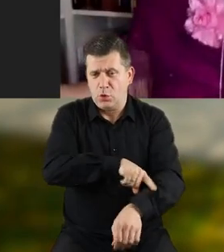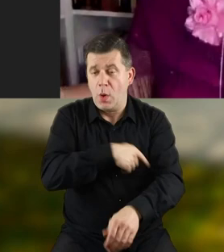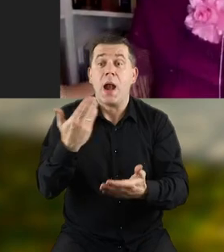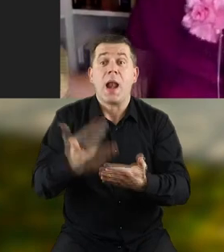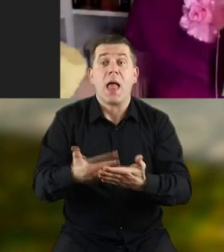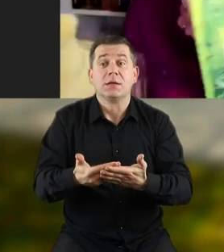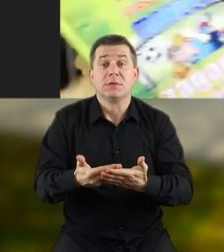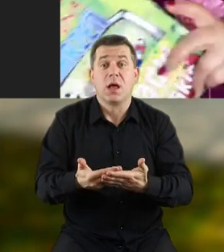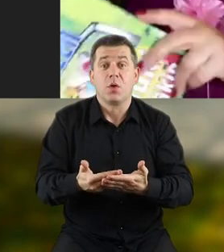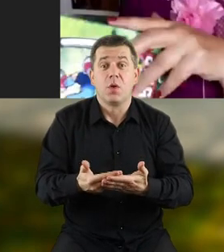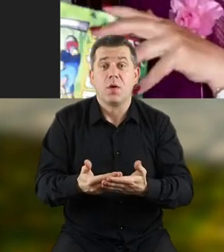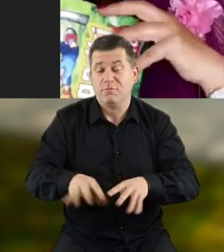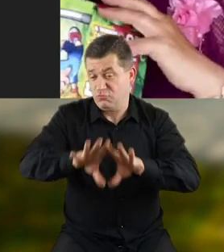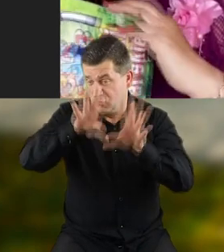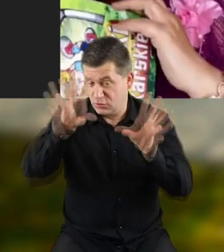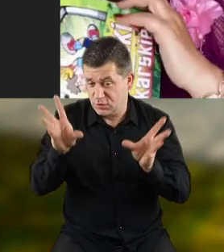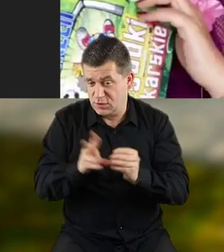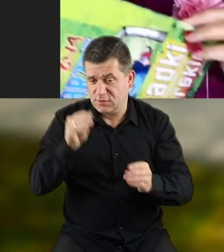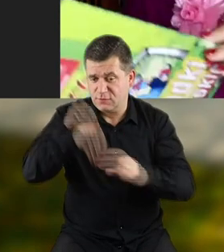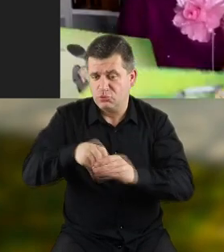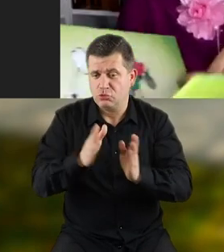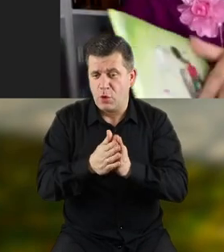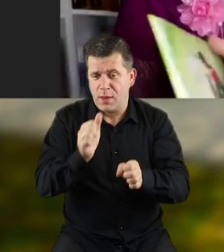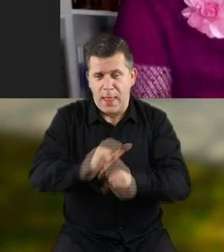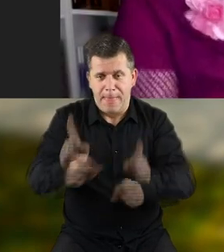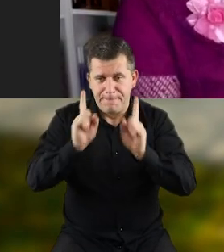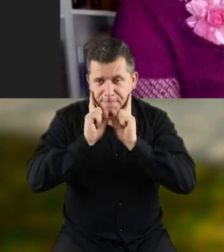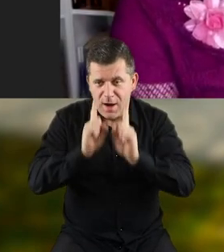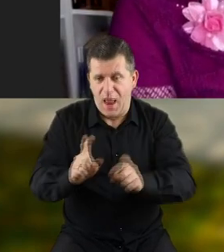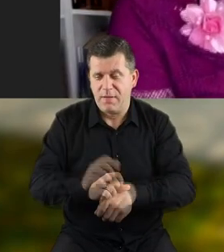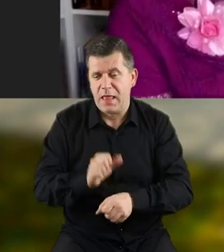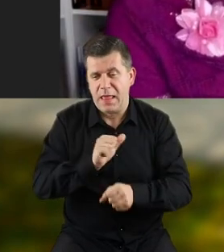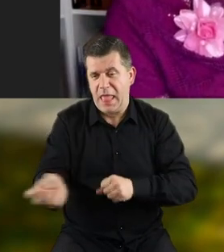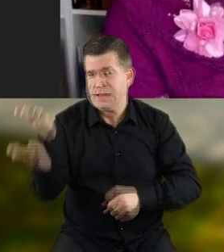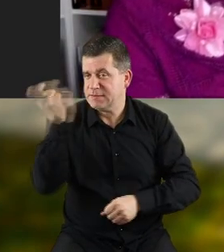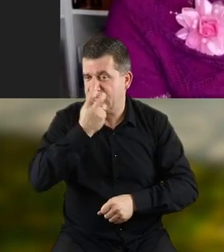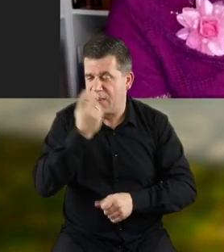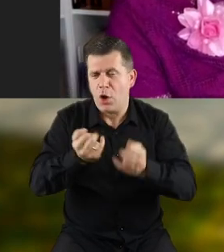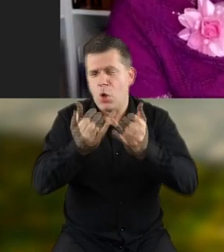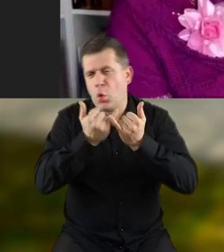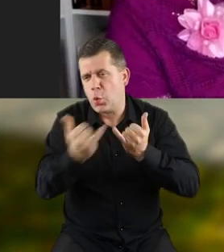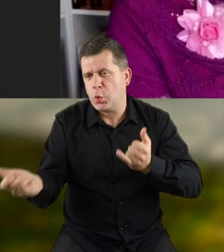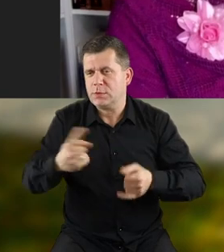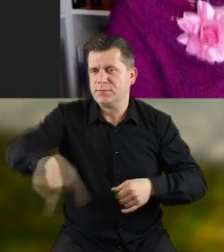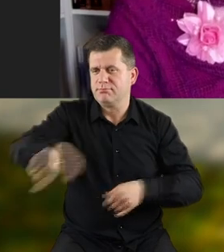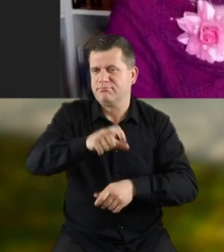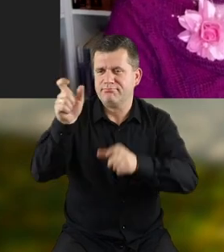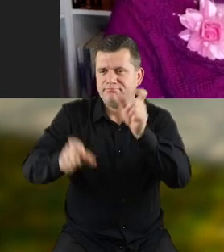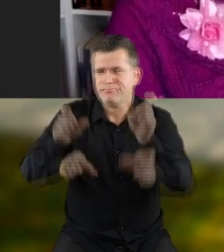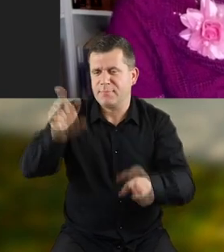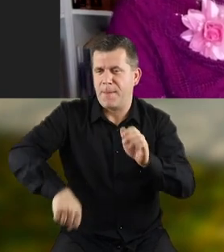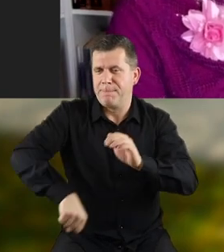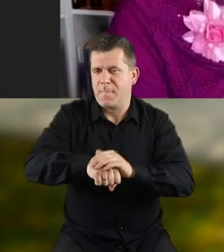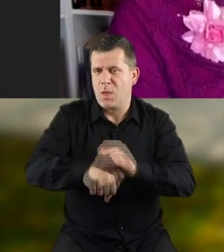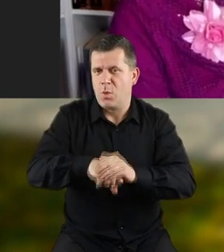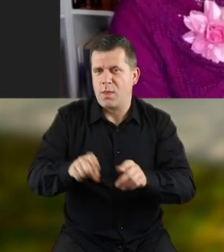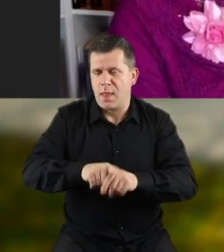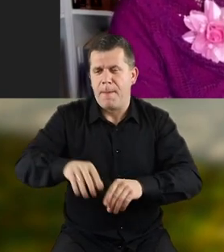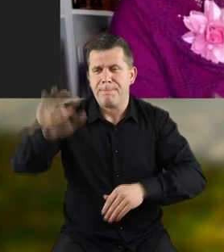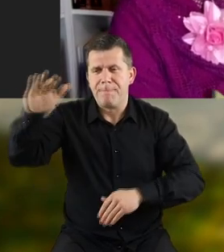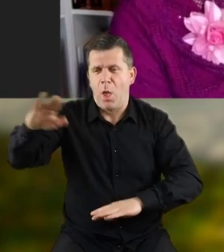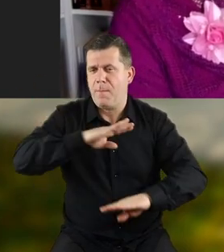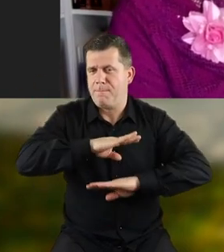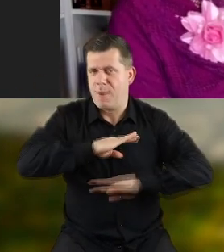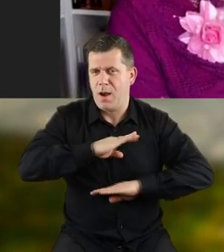dość długo, dlaczego? Dlatego, że wszystko w książce jest prawdziwe, są ciekawostki o różnych piłkarzach, naprawdę jest o takim